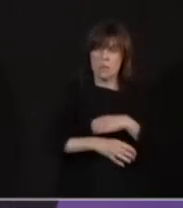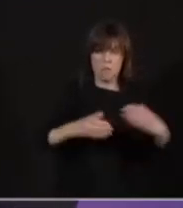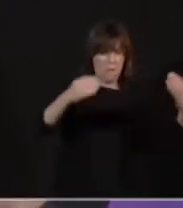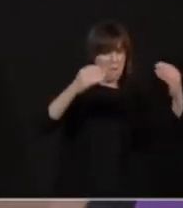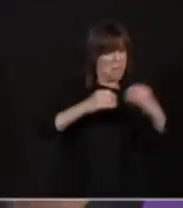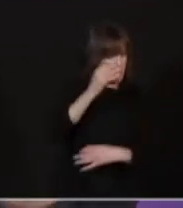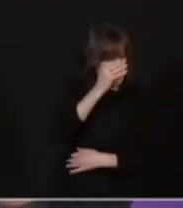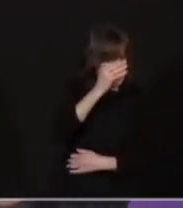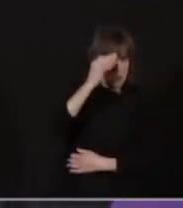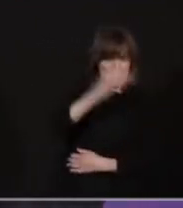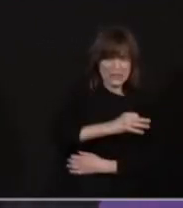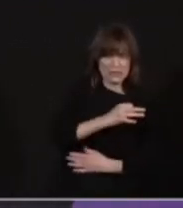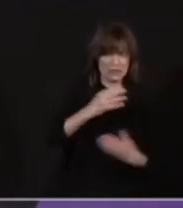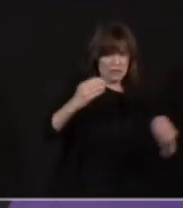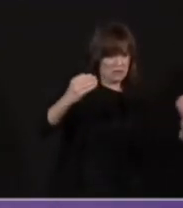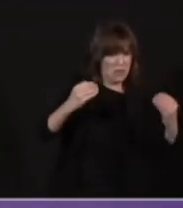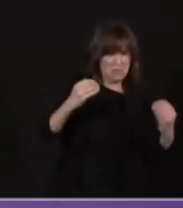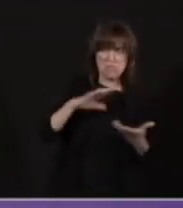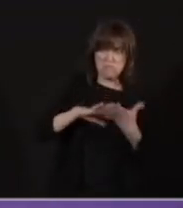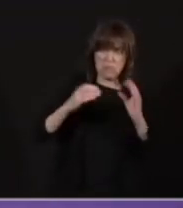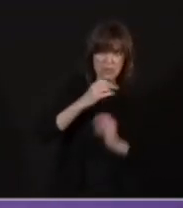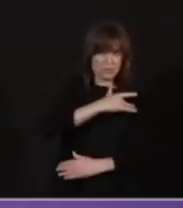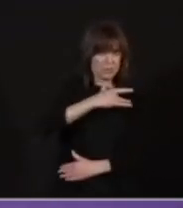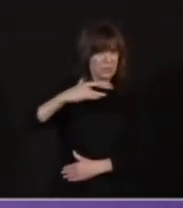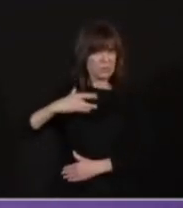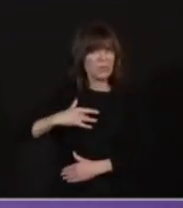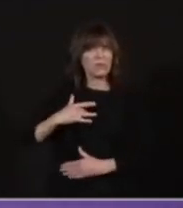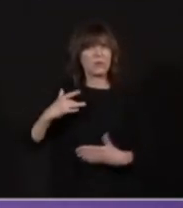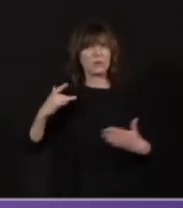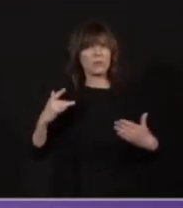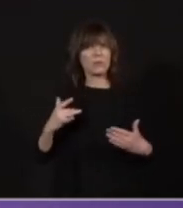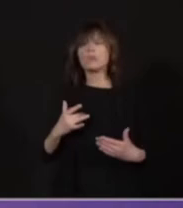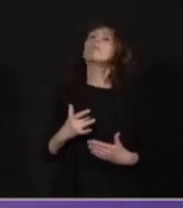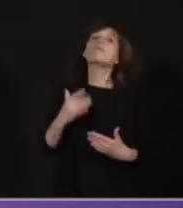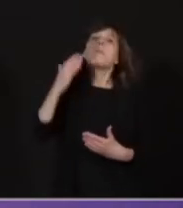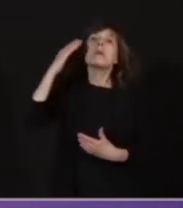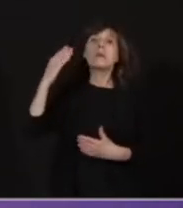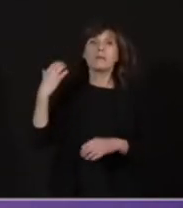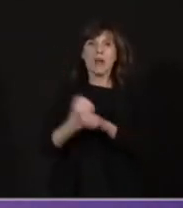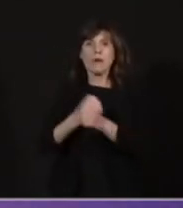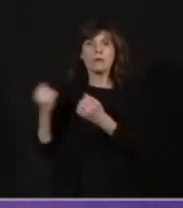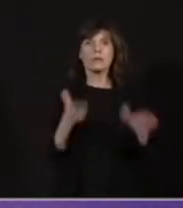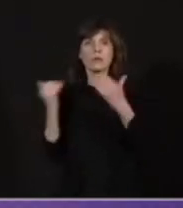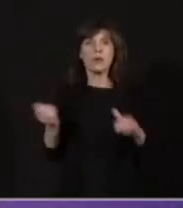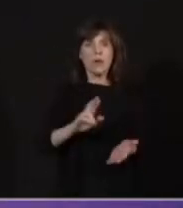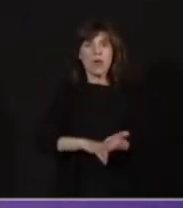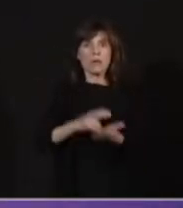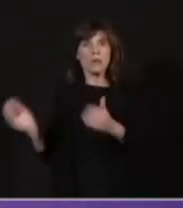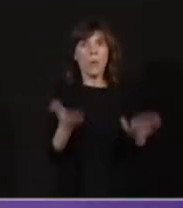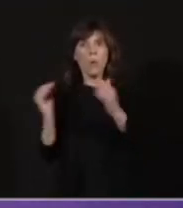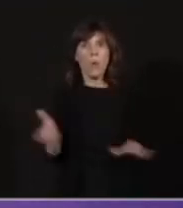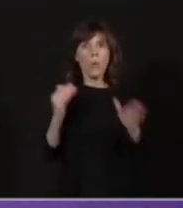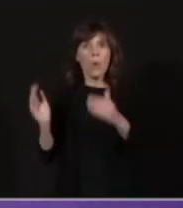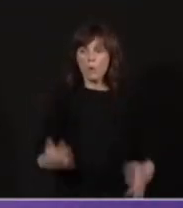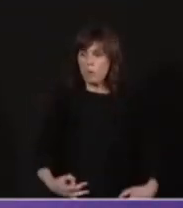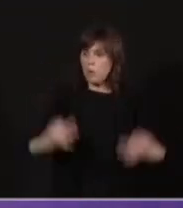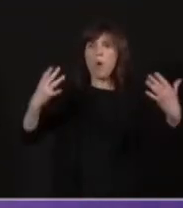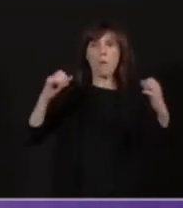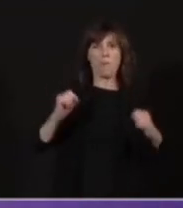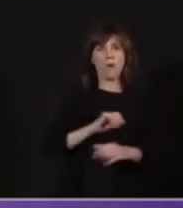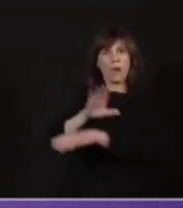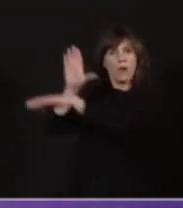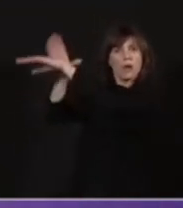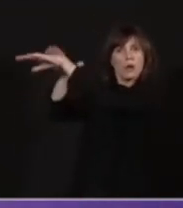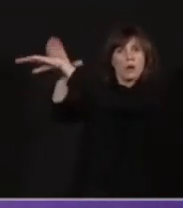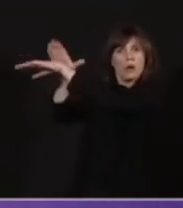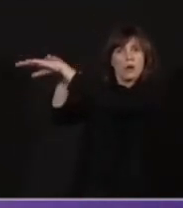quand il y des problèmes pour la santé et la sécurité des travailleurs, quand il y a un problème de cadence et notamment par ailleurs, le programme de